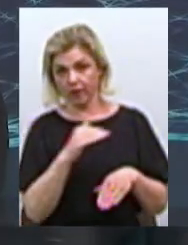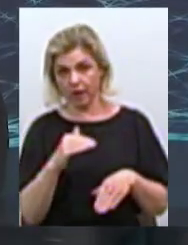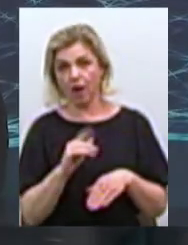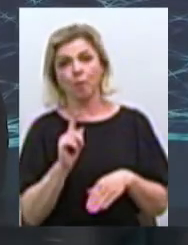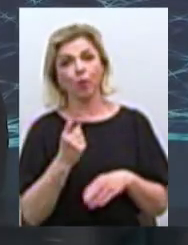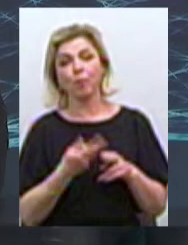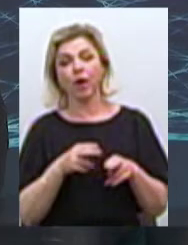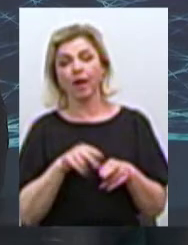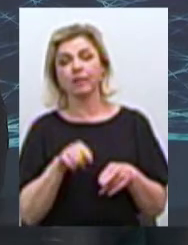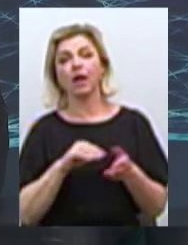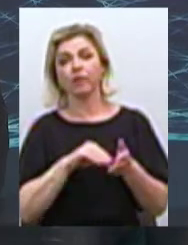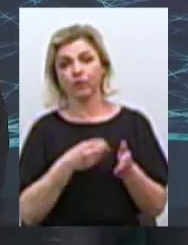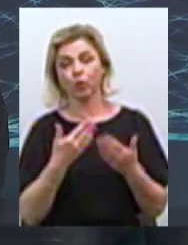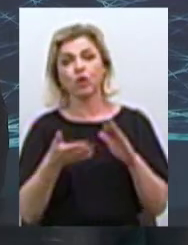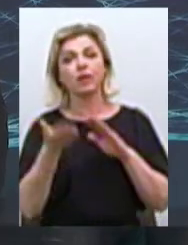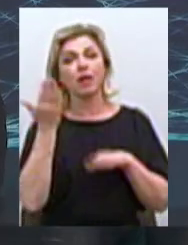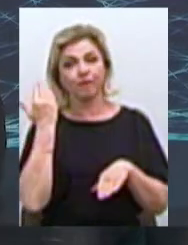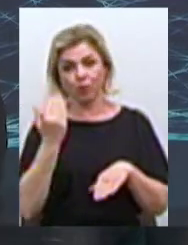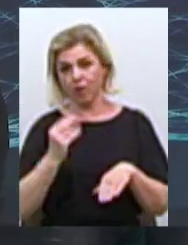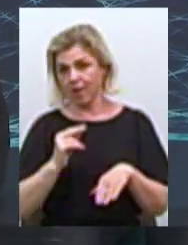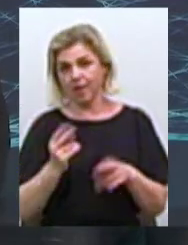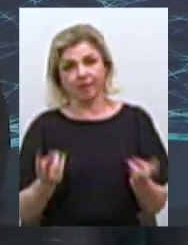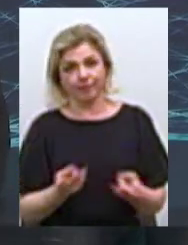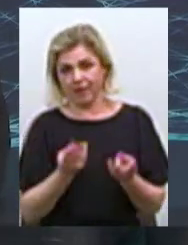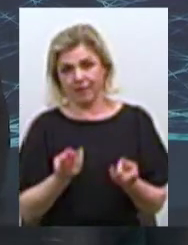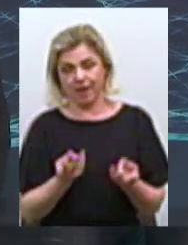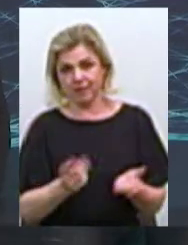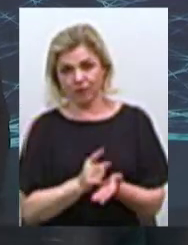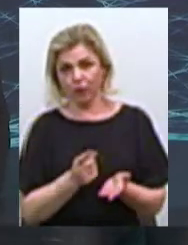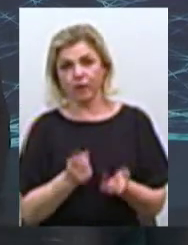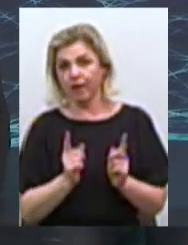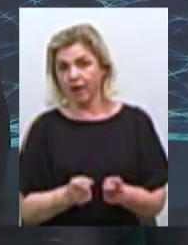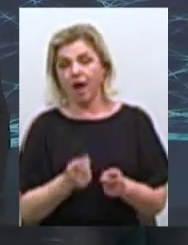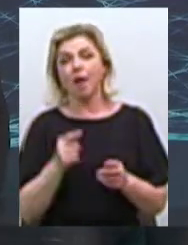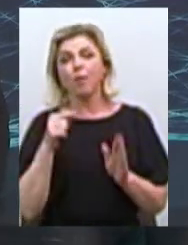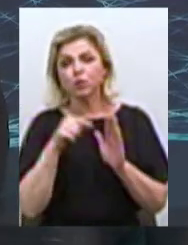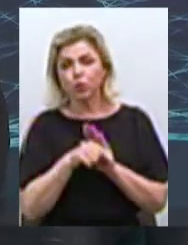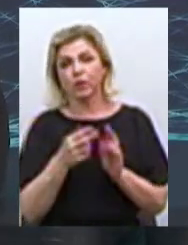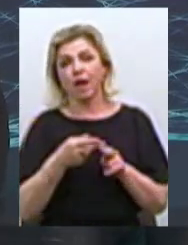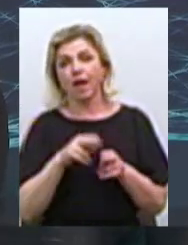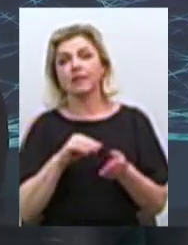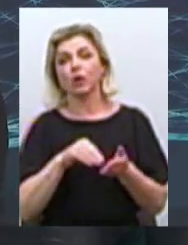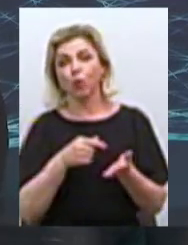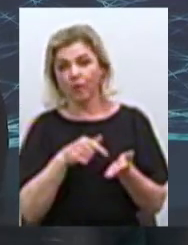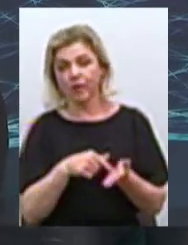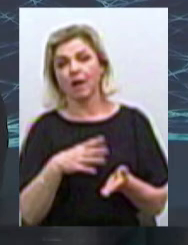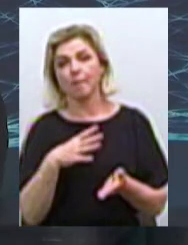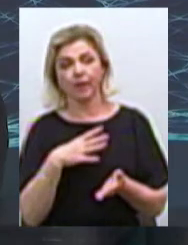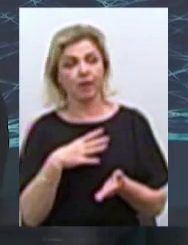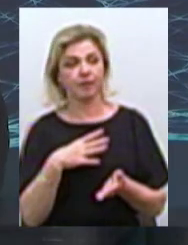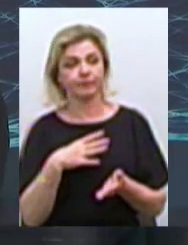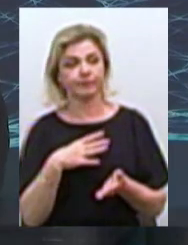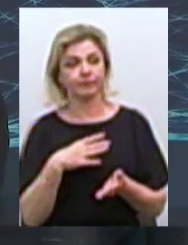вже не дійснює, і, по сути, ця довідка була нічим іним, як